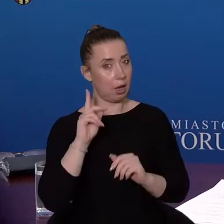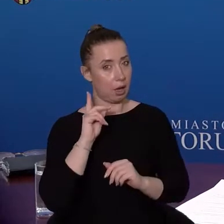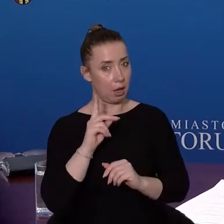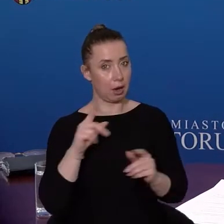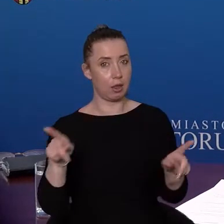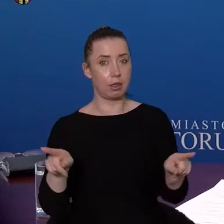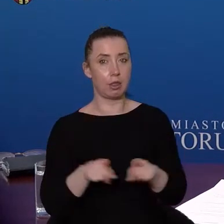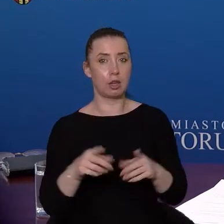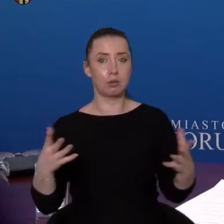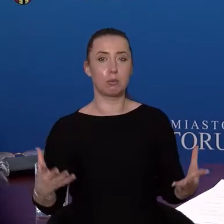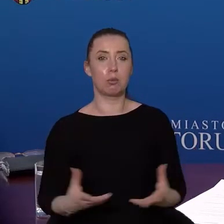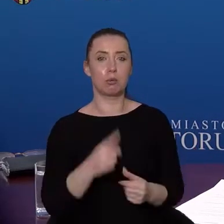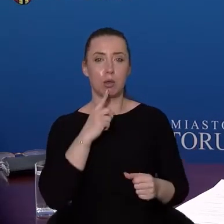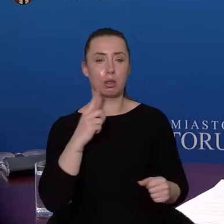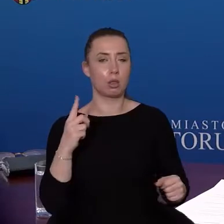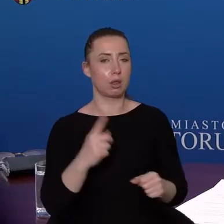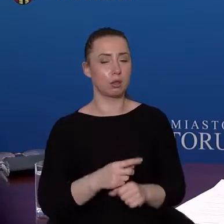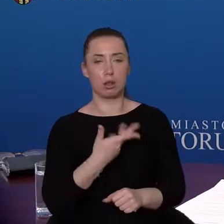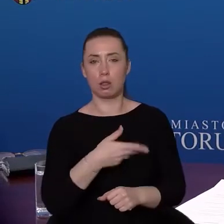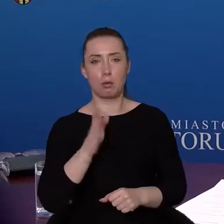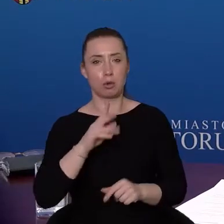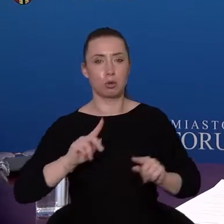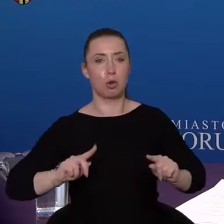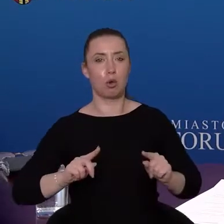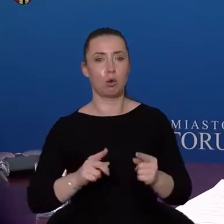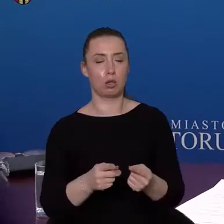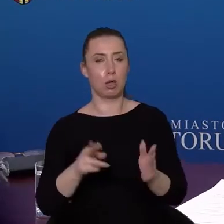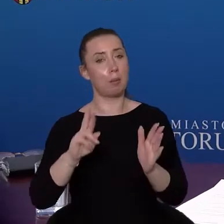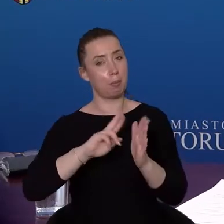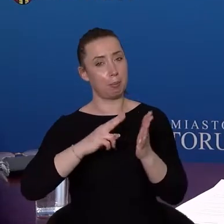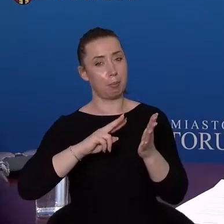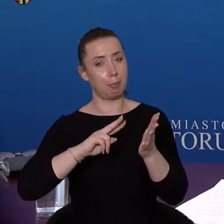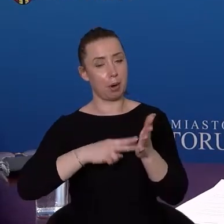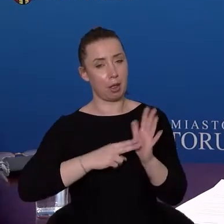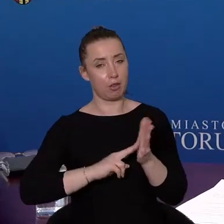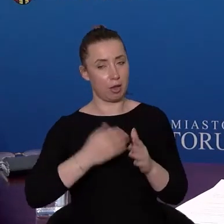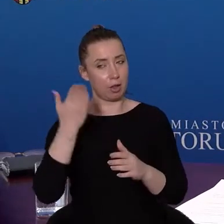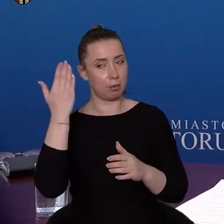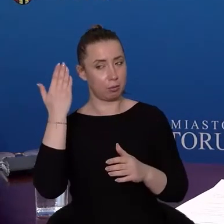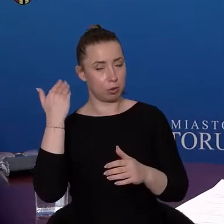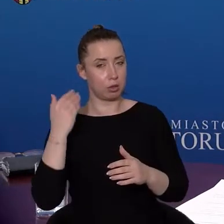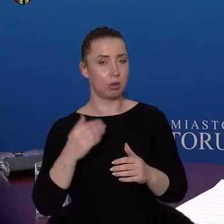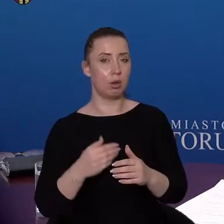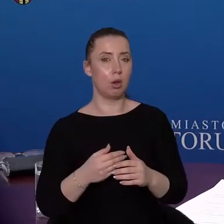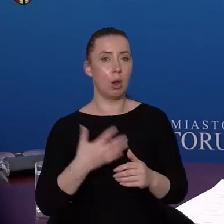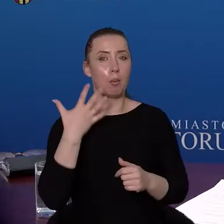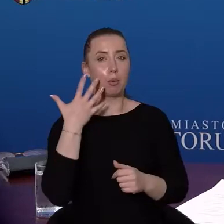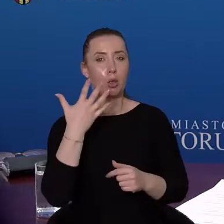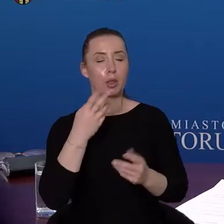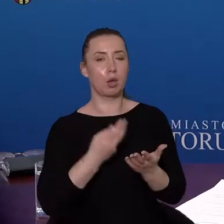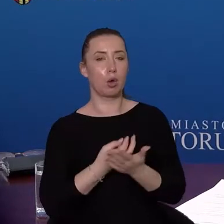podjęliśmy decyzję o tym, aby nie organizować planowanego wcześniej w terminie 5